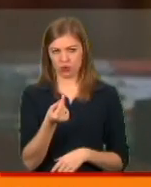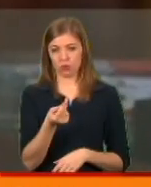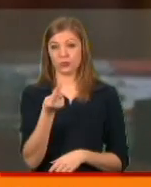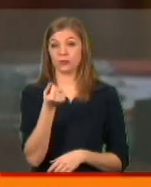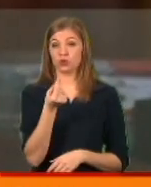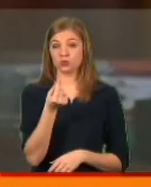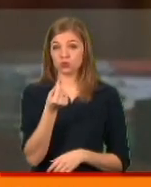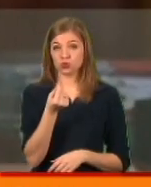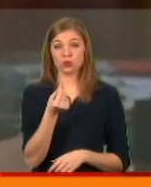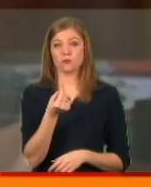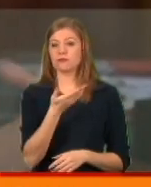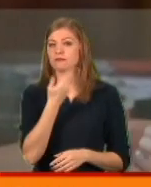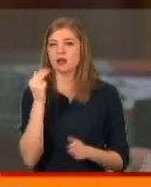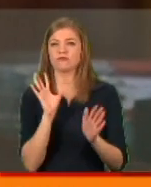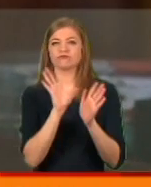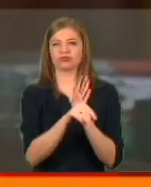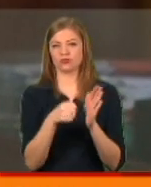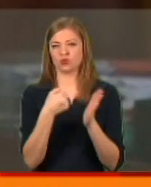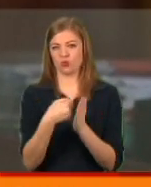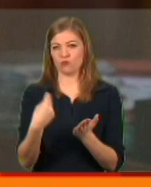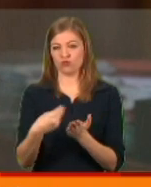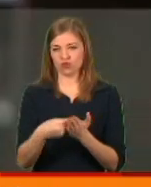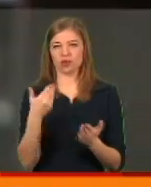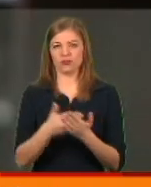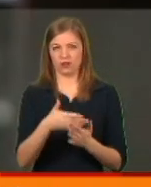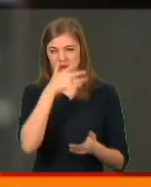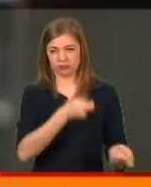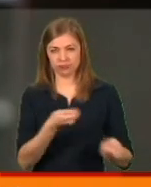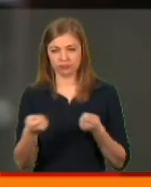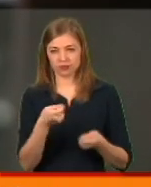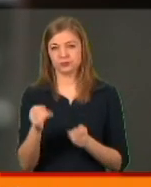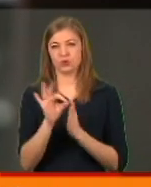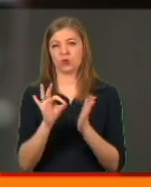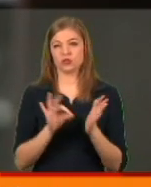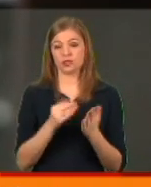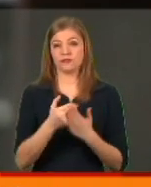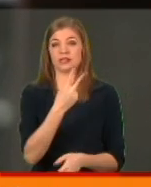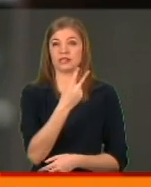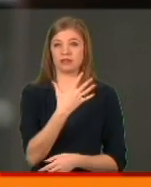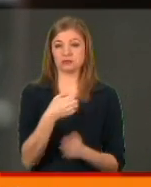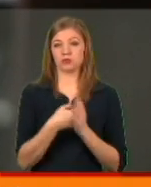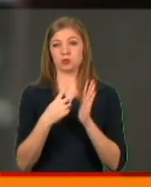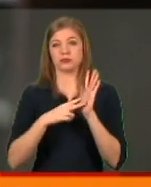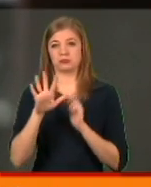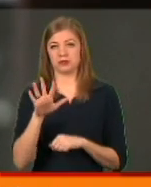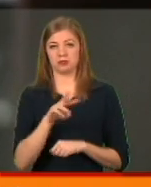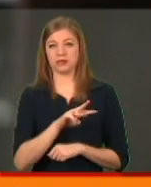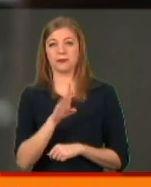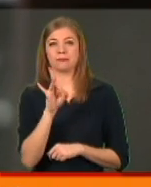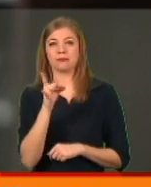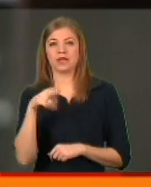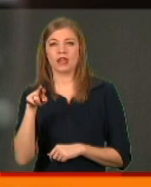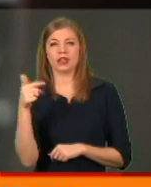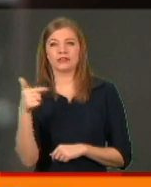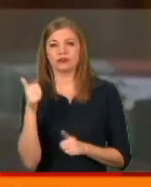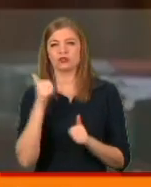Сума недонадходжень втрат бюджету від контрабанди оцінюється експертами від 25 до 75 мільярдів